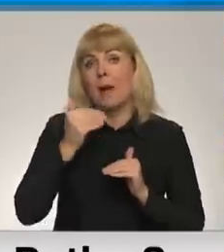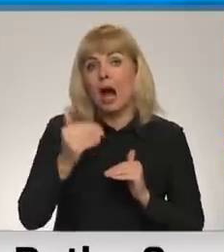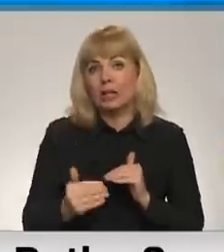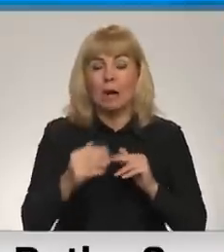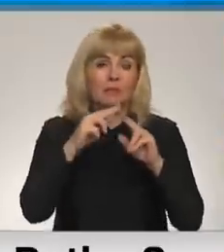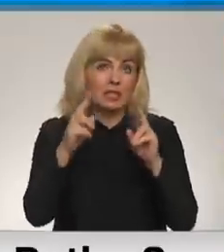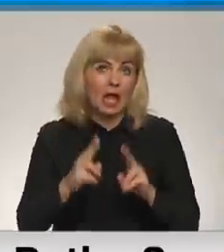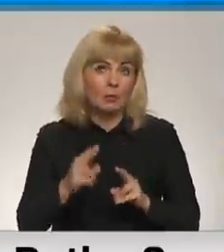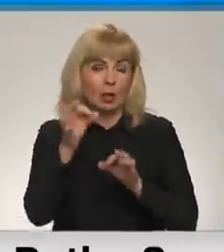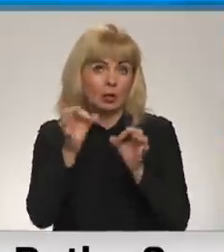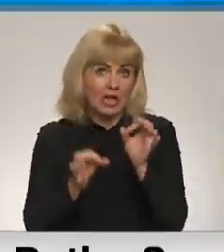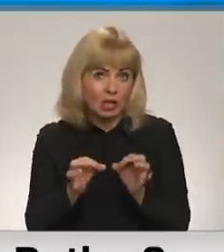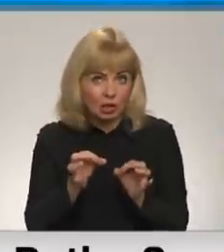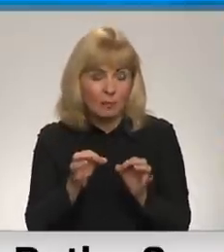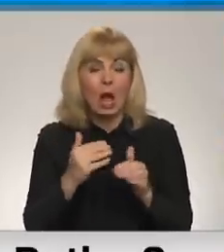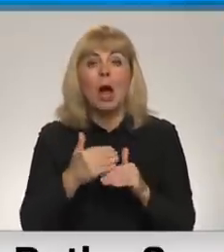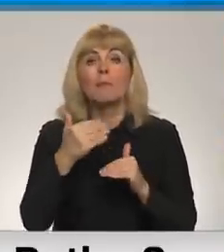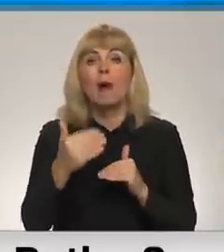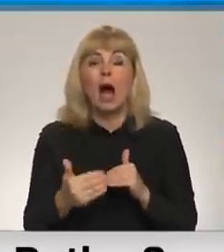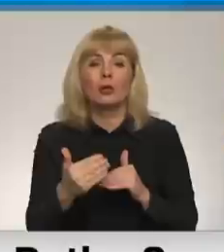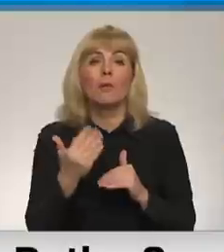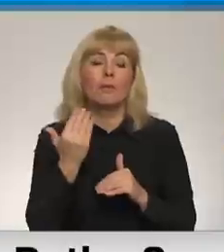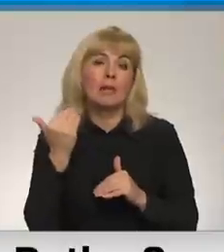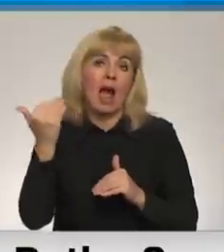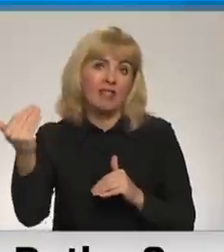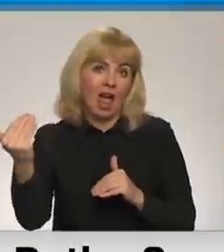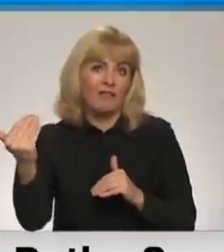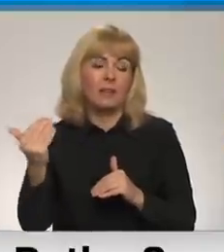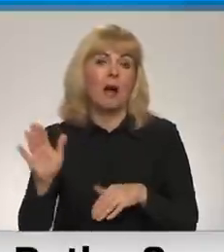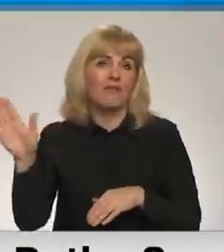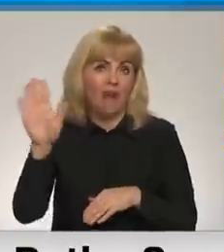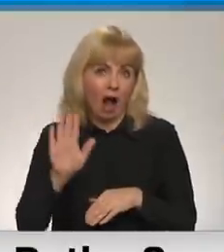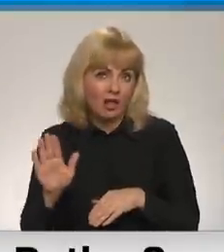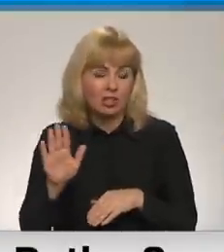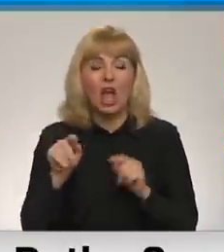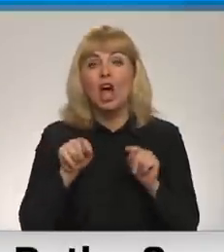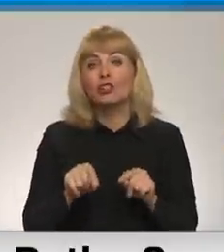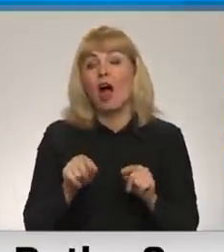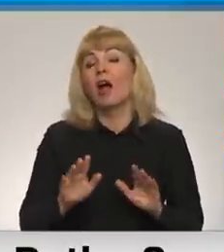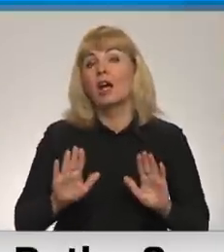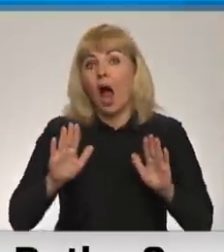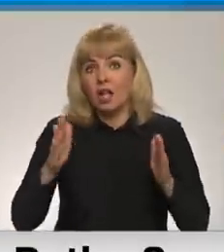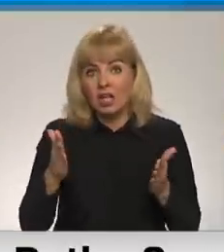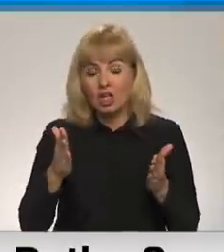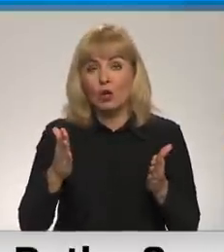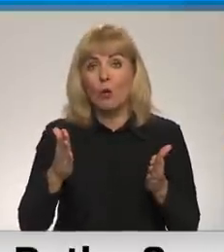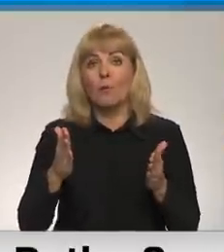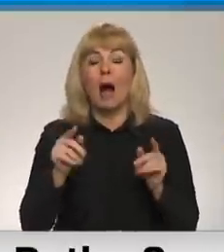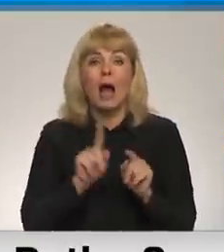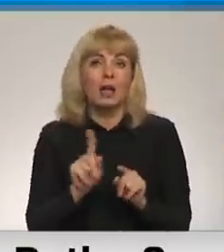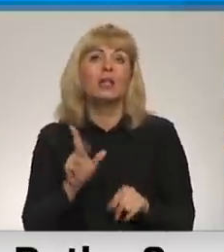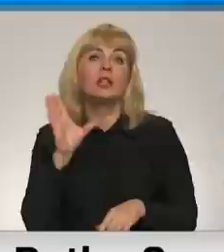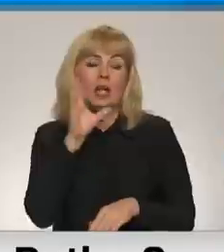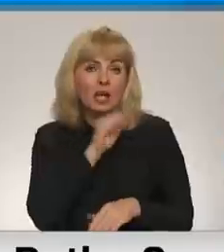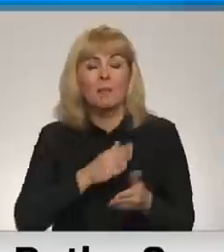starptautisko tiesību un pārkāpumu piedēbējamību valstī. Un šajā gadījumā būtībā ir